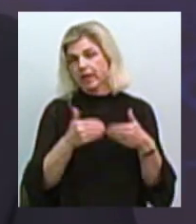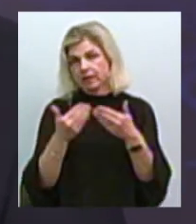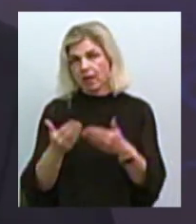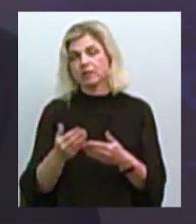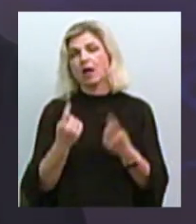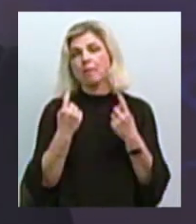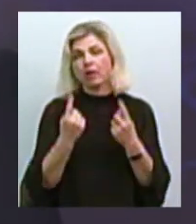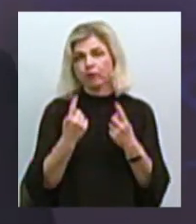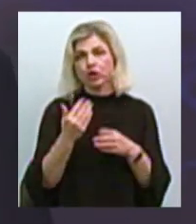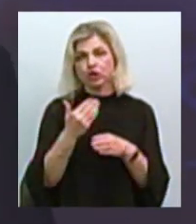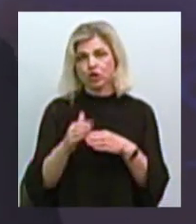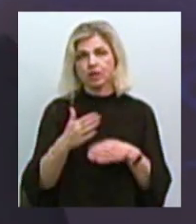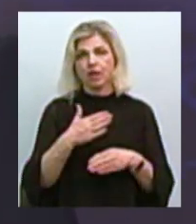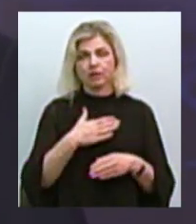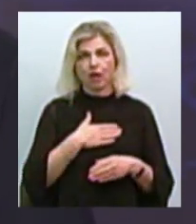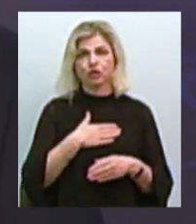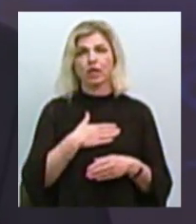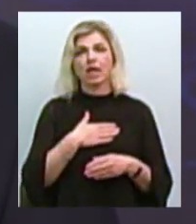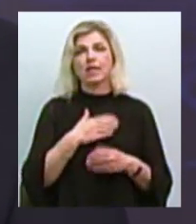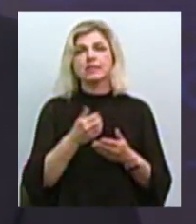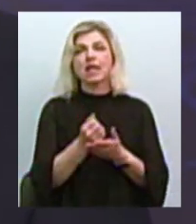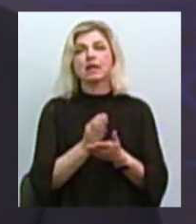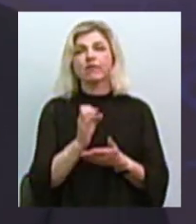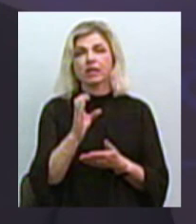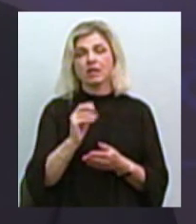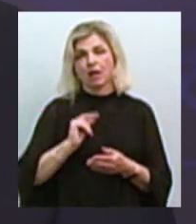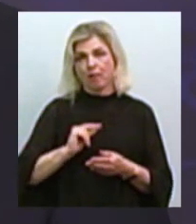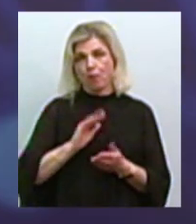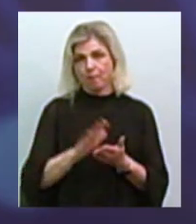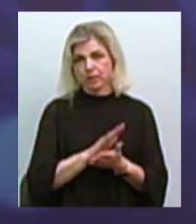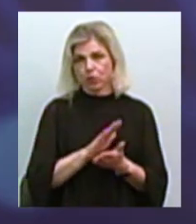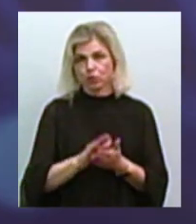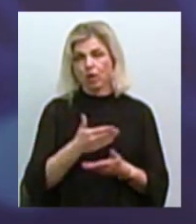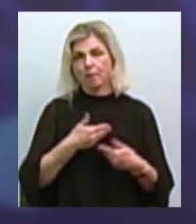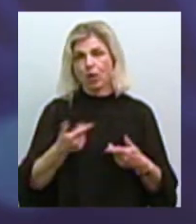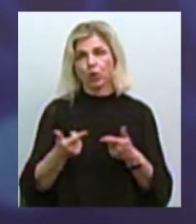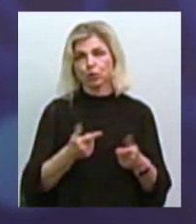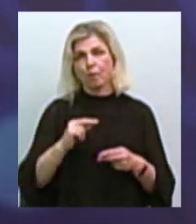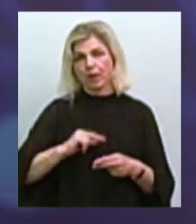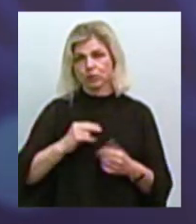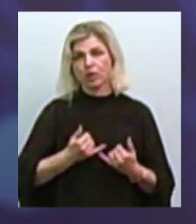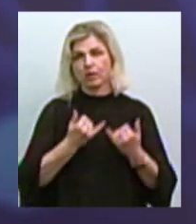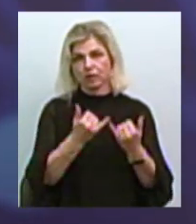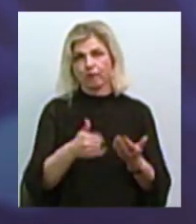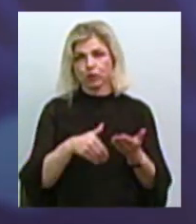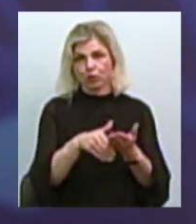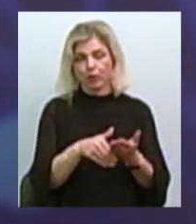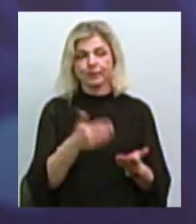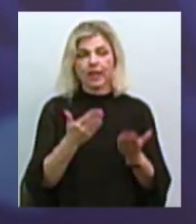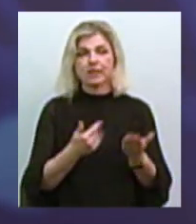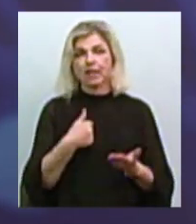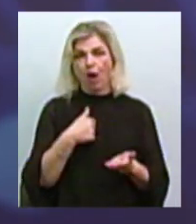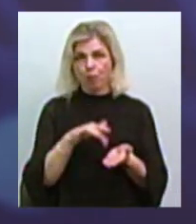лева частина у нас наших сервісів працює безкоштовно, і ми готові працювати і надавати допомогу. Тобто, якщо я